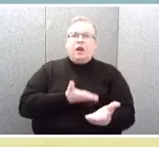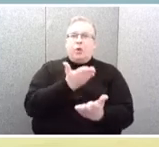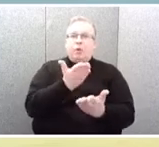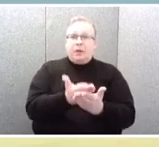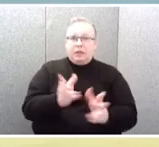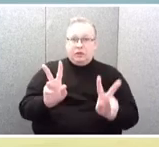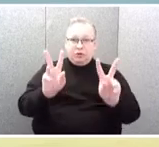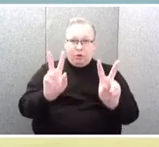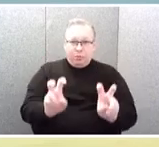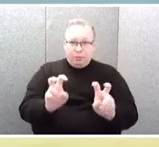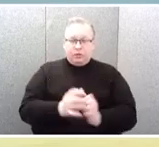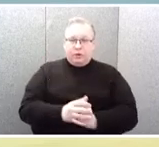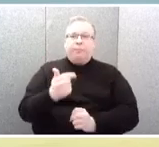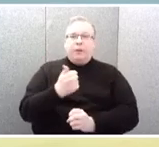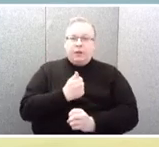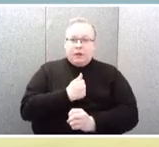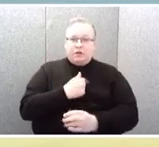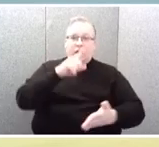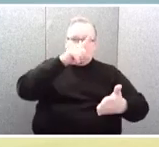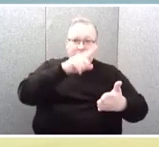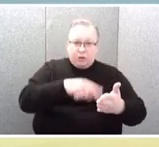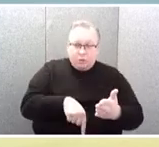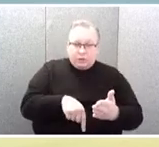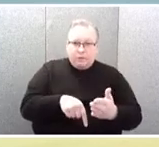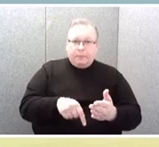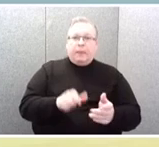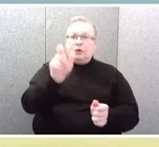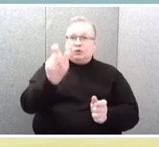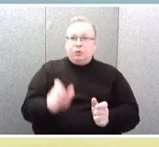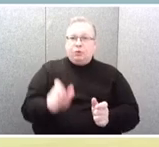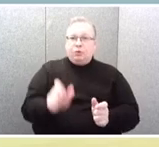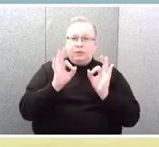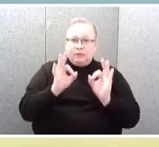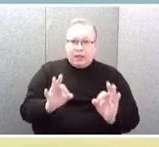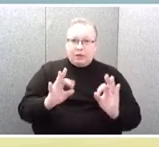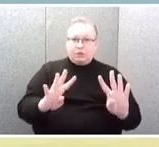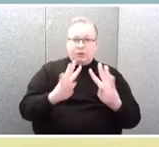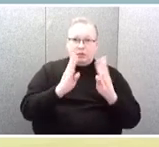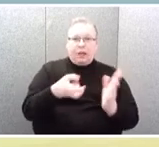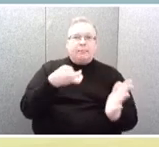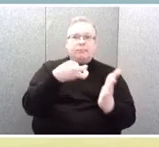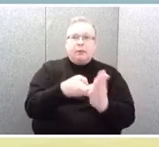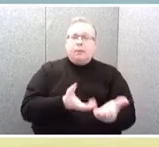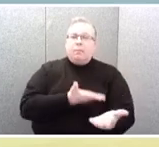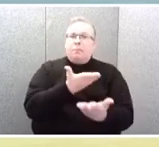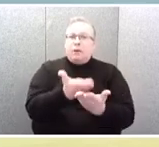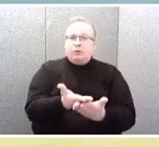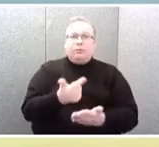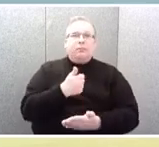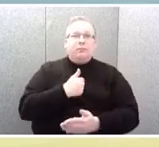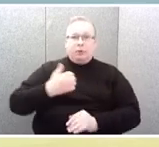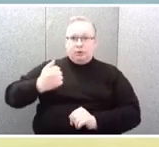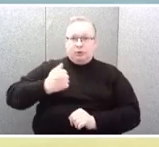tikiuosi ir vyliuosi, kad Žmogaus teisių komitetas atkreipsi tai dėmesį, registruos pasiūlymus ir mes turėsime iš tiesų